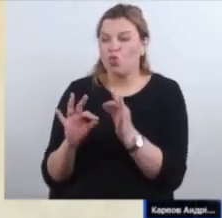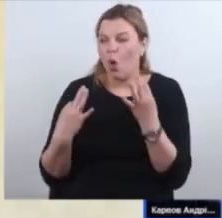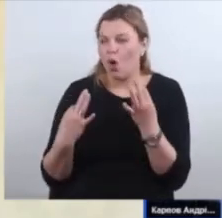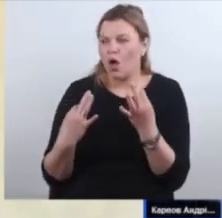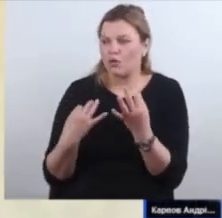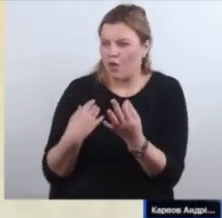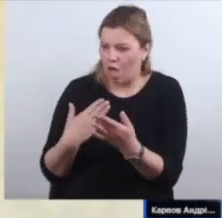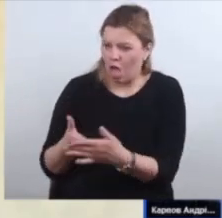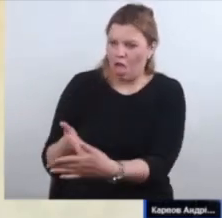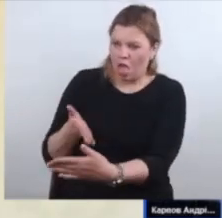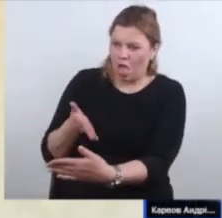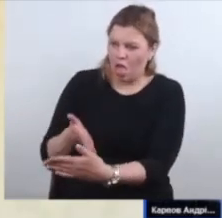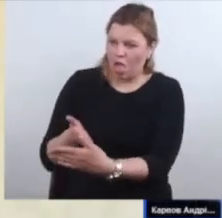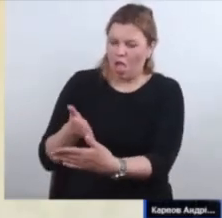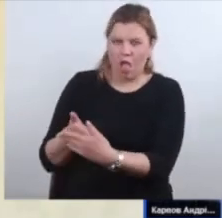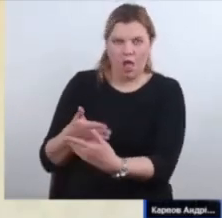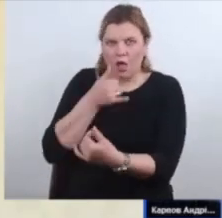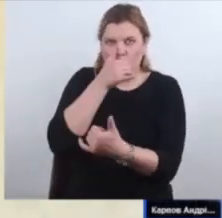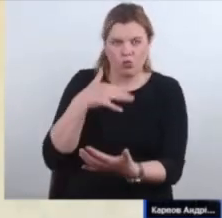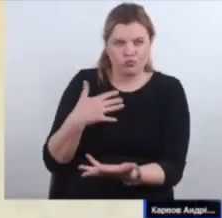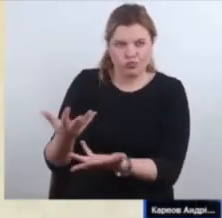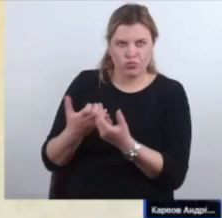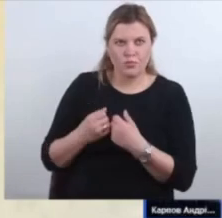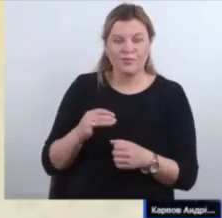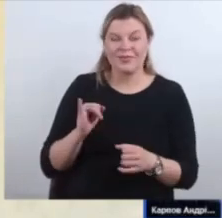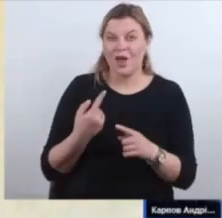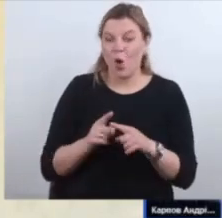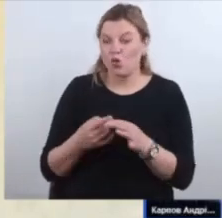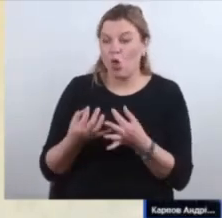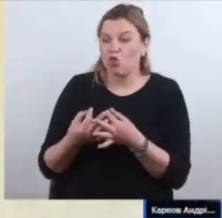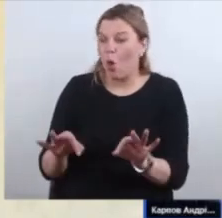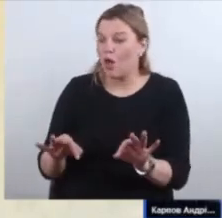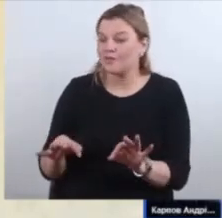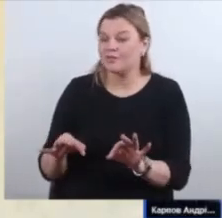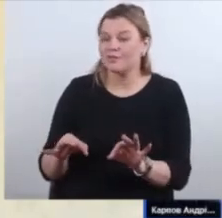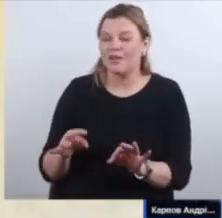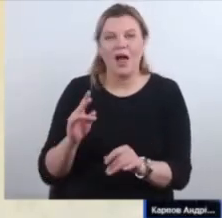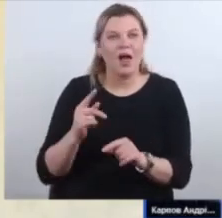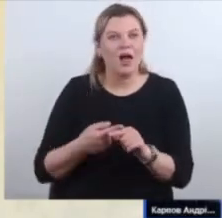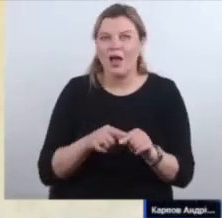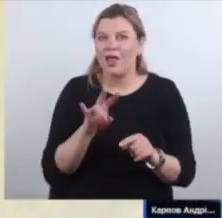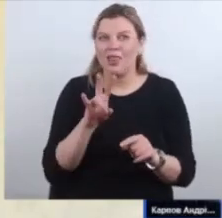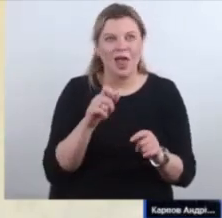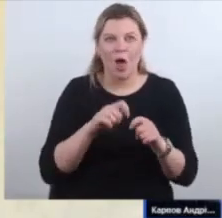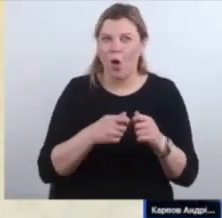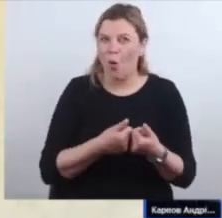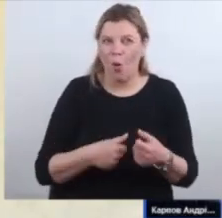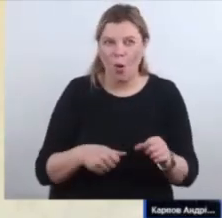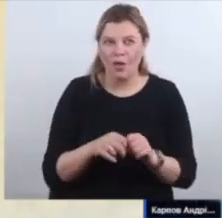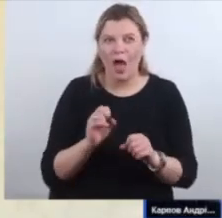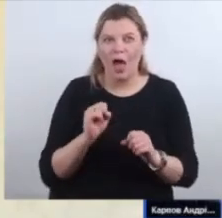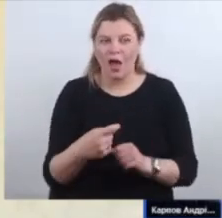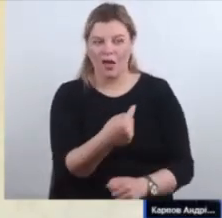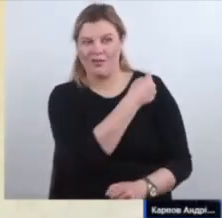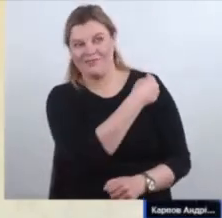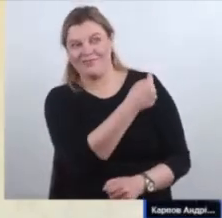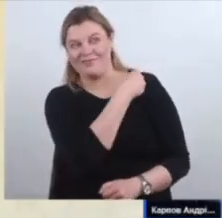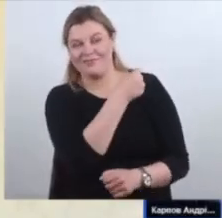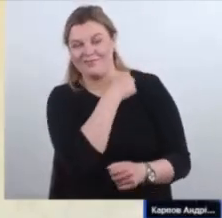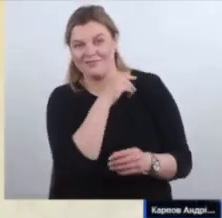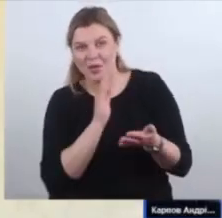коли видача цих дозволів вирішується не на комісії фактично, а залаштунками десь